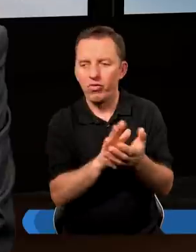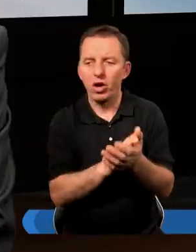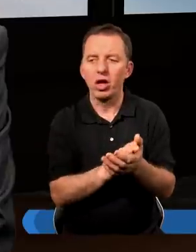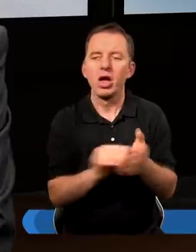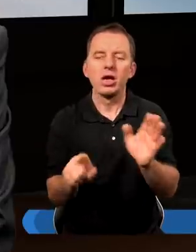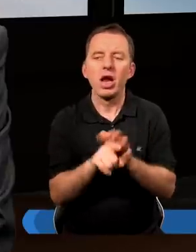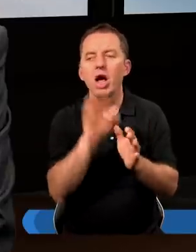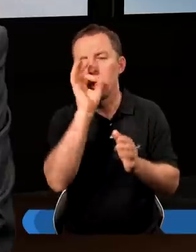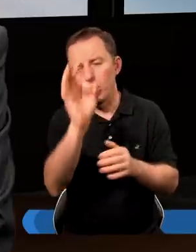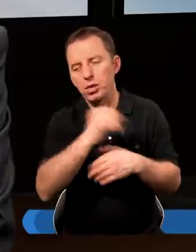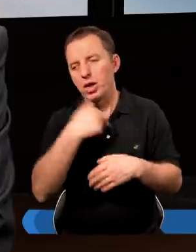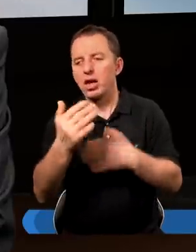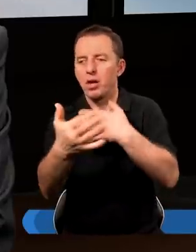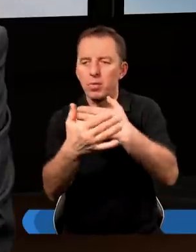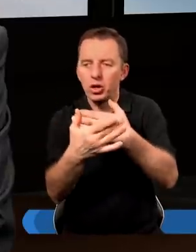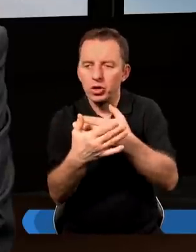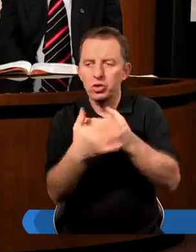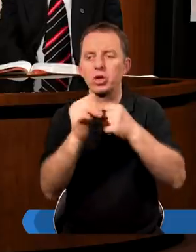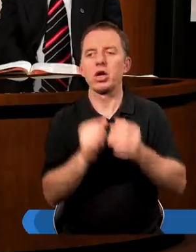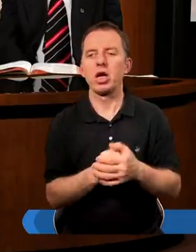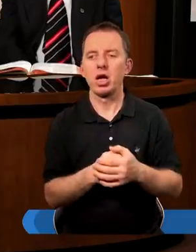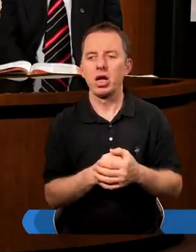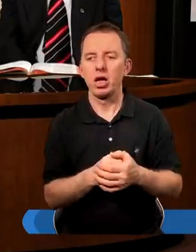chwały i dla dobra naszych bliźnich.